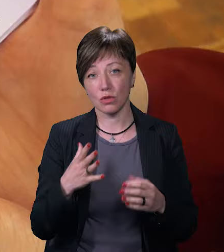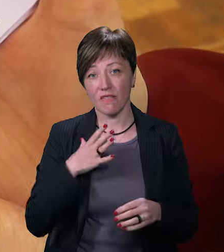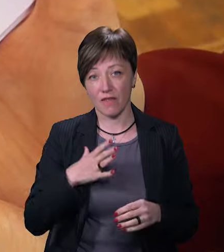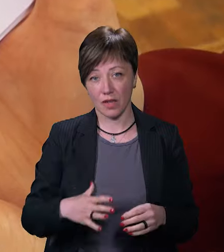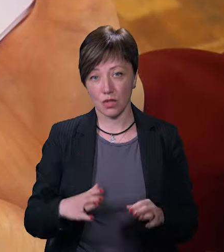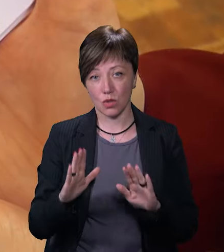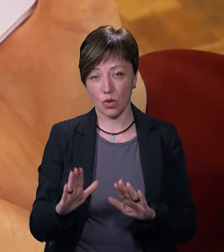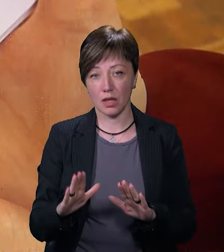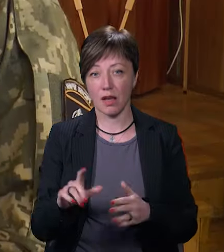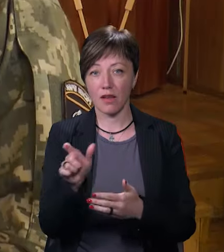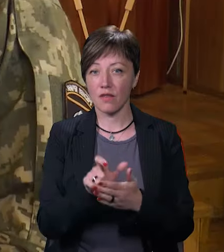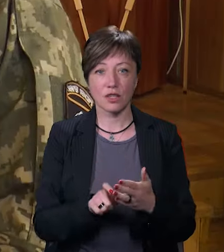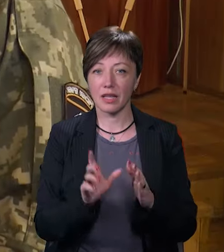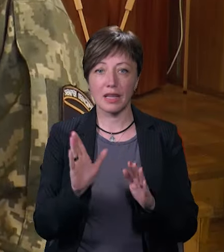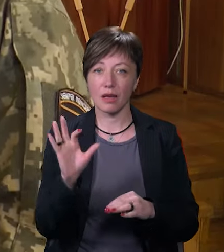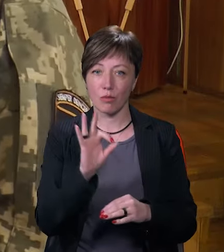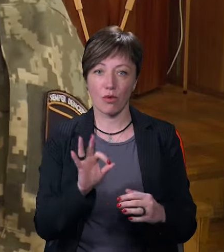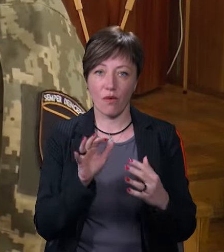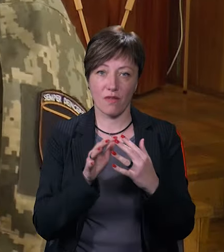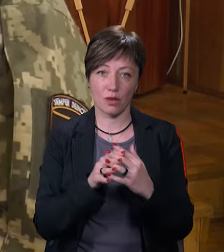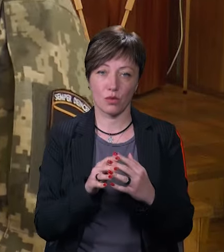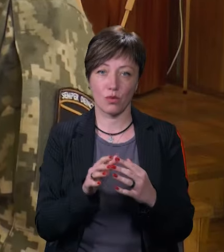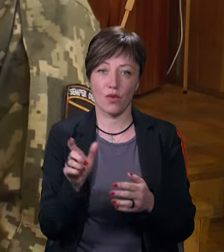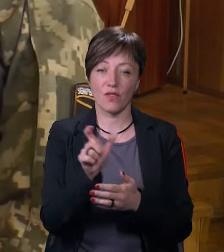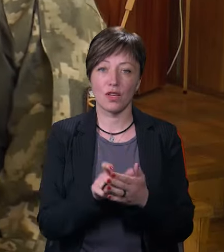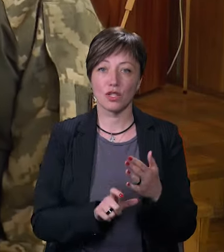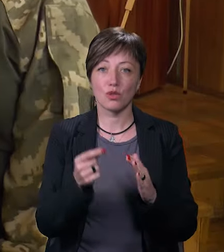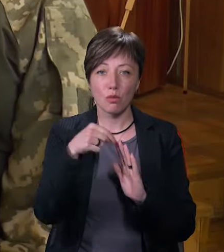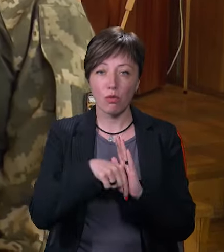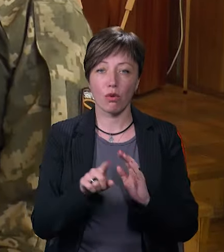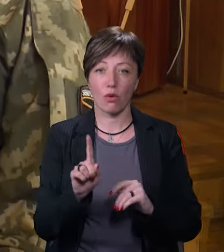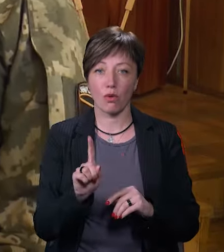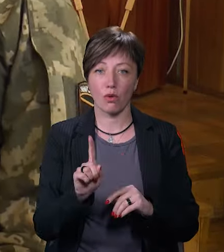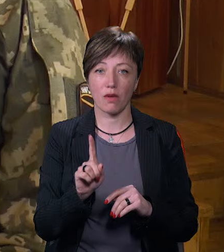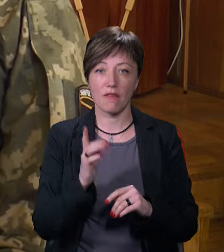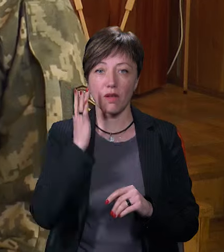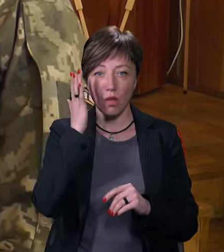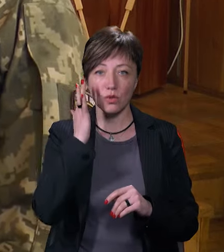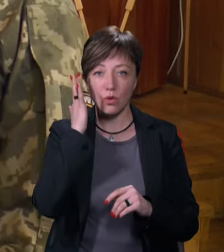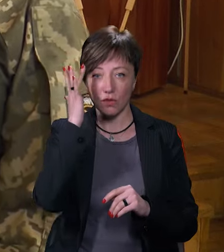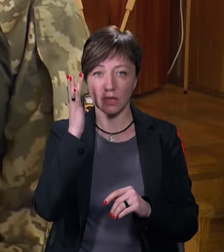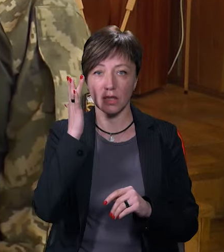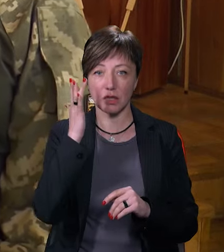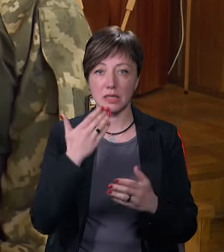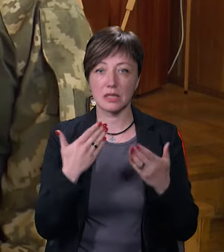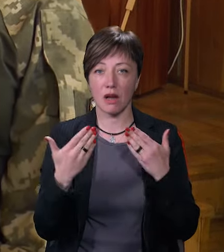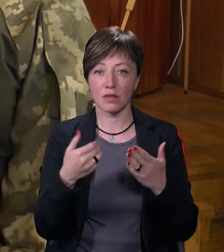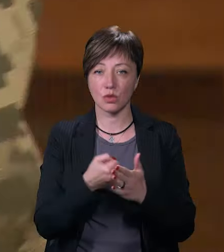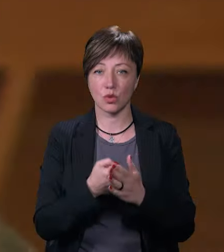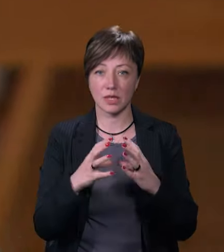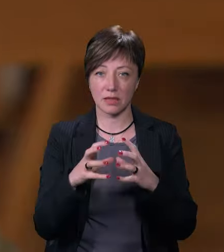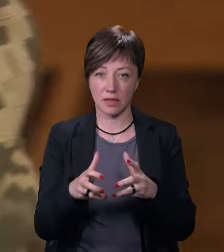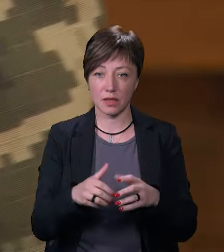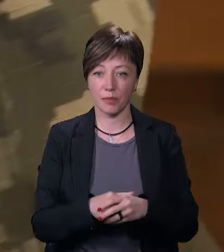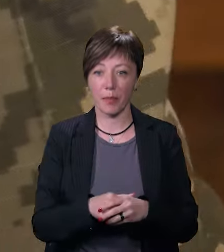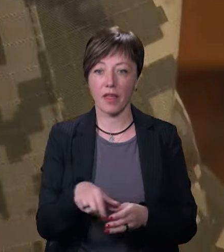Вірші не тільки про війну, вірші про філософське ставлення до світу.